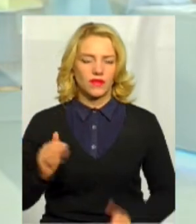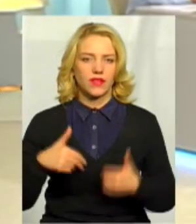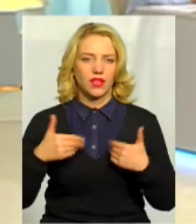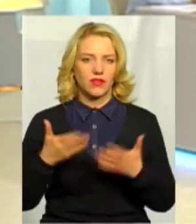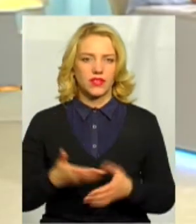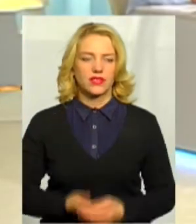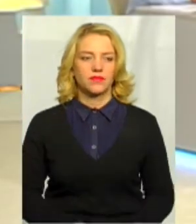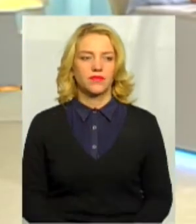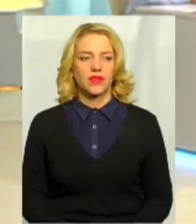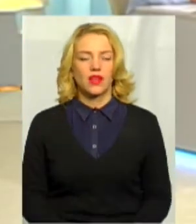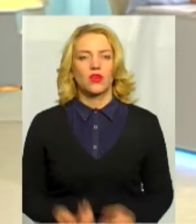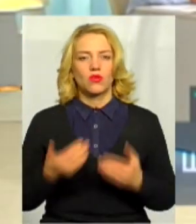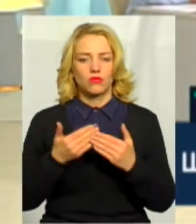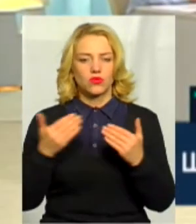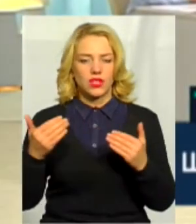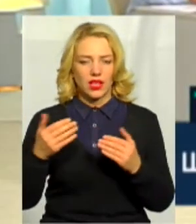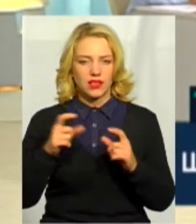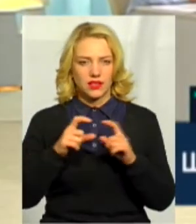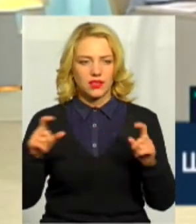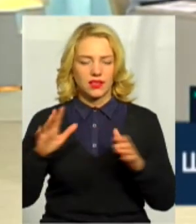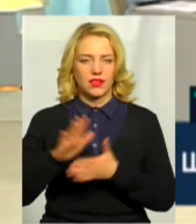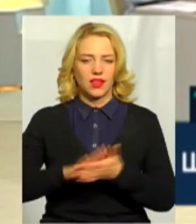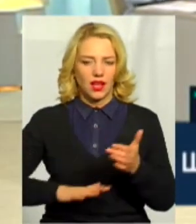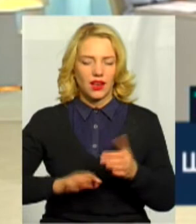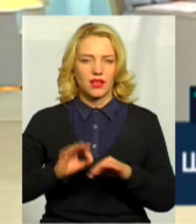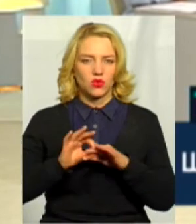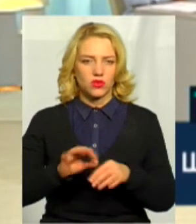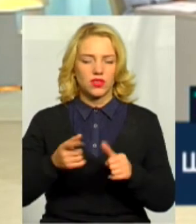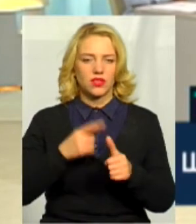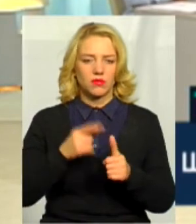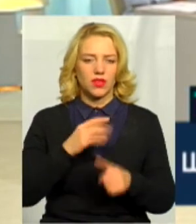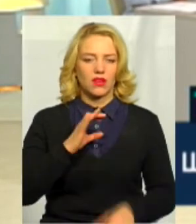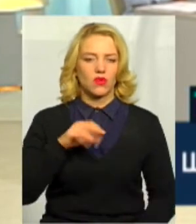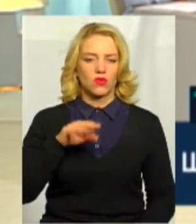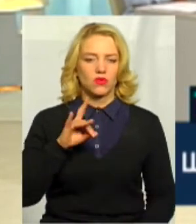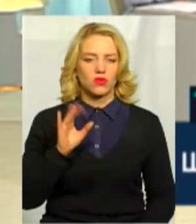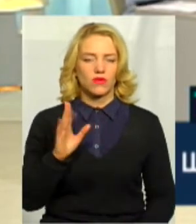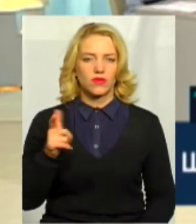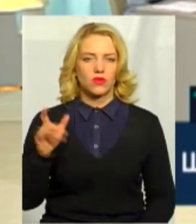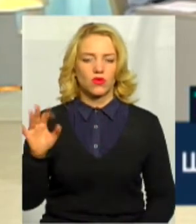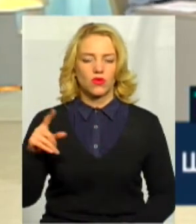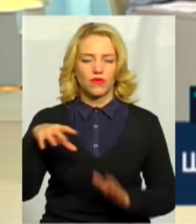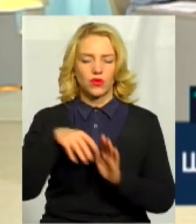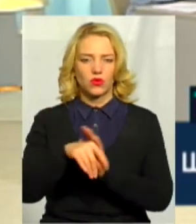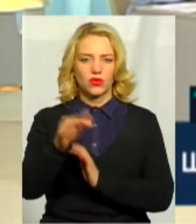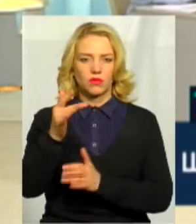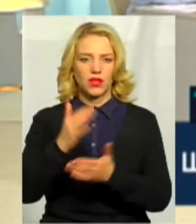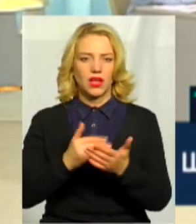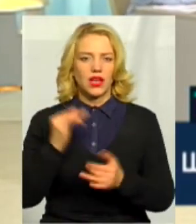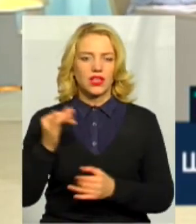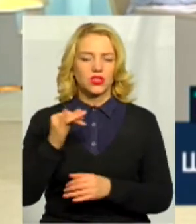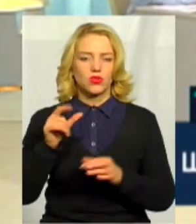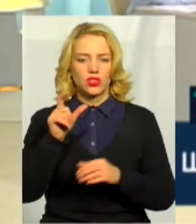Вітаю. Музей і далі носить ім'я Миколи Островського, а він входить до переліку історичних